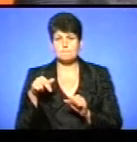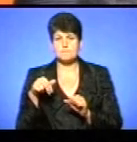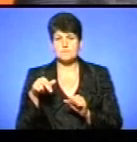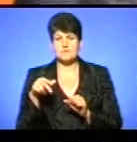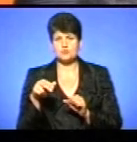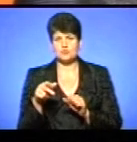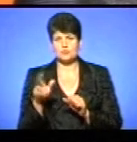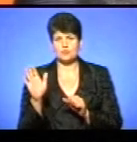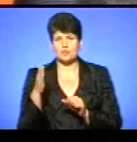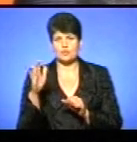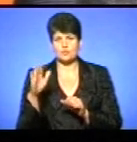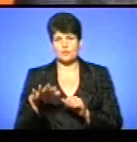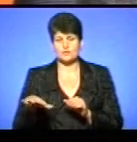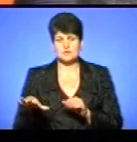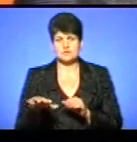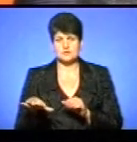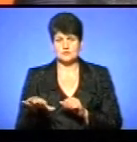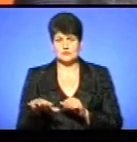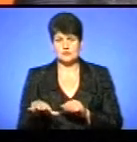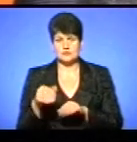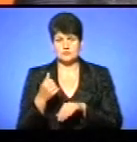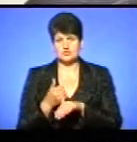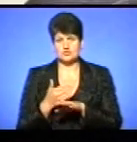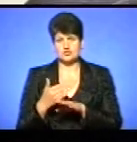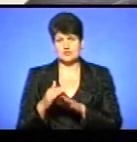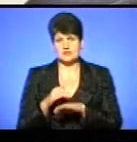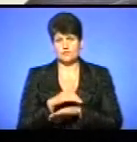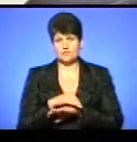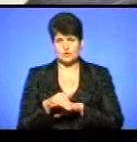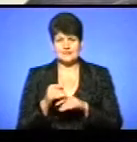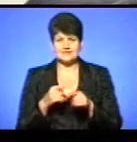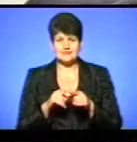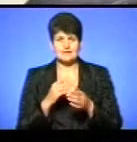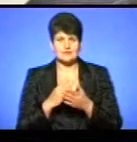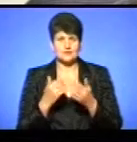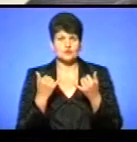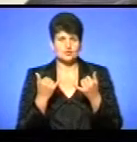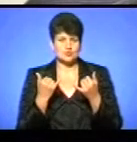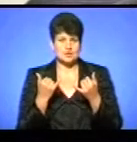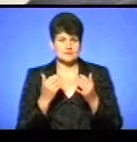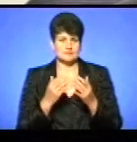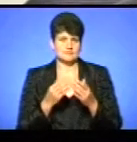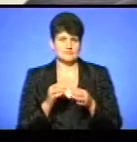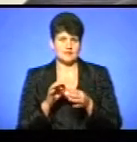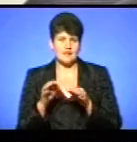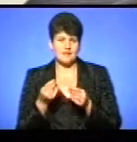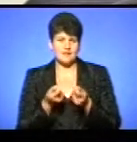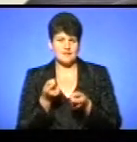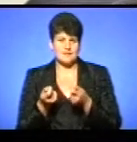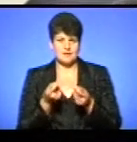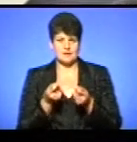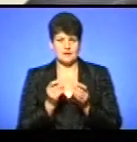'янкову зону на основній частині вулиці. Це є сучасні елементи благоустрою, сучасна,